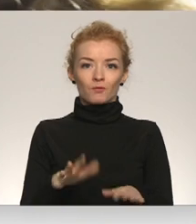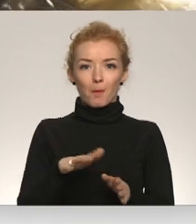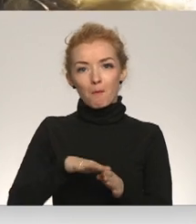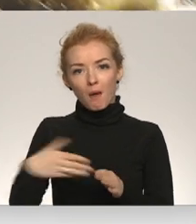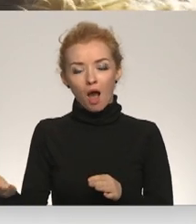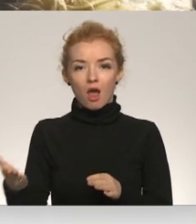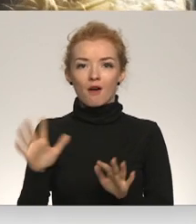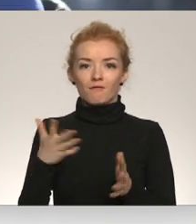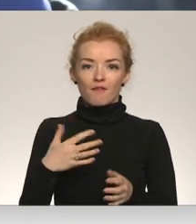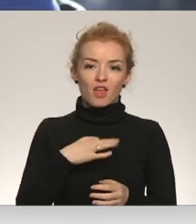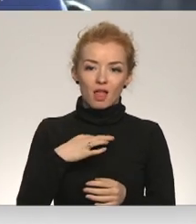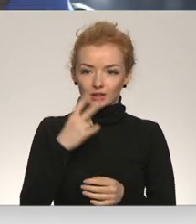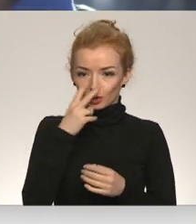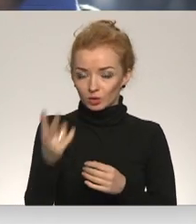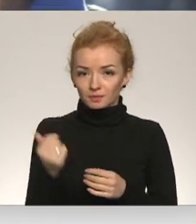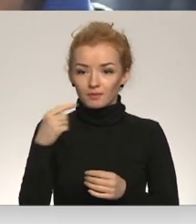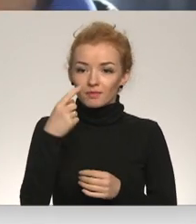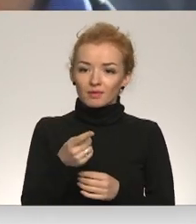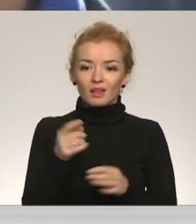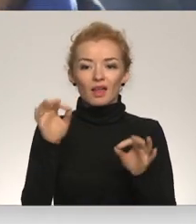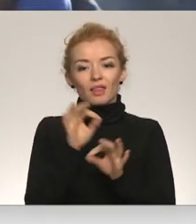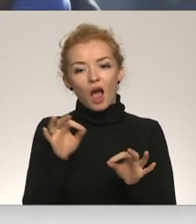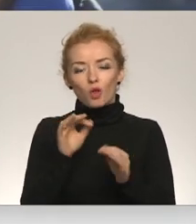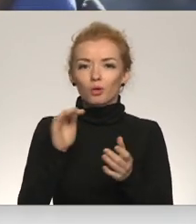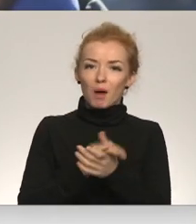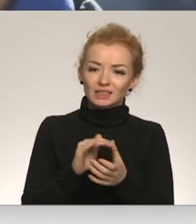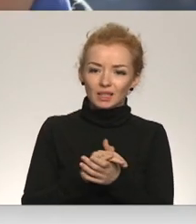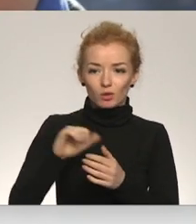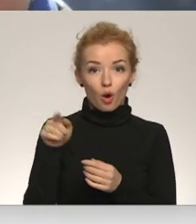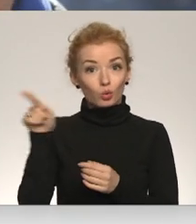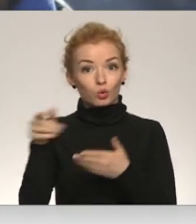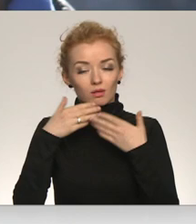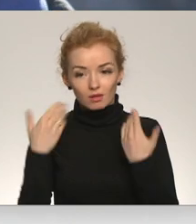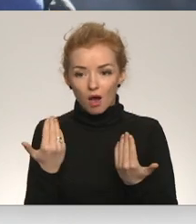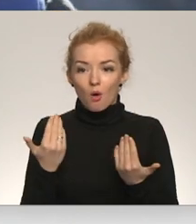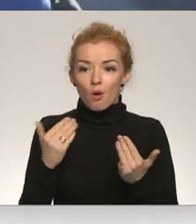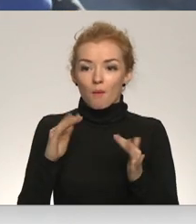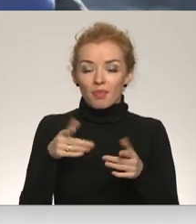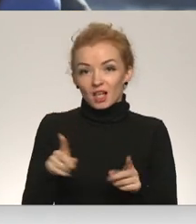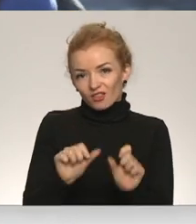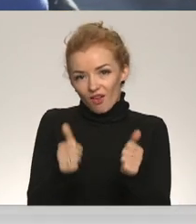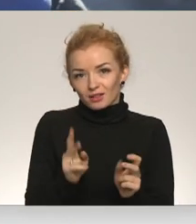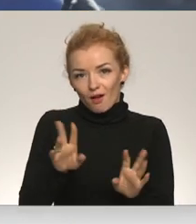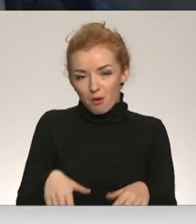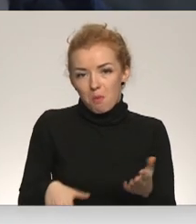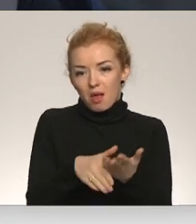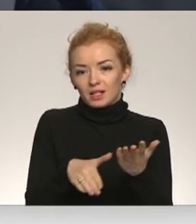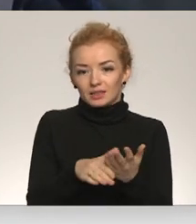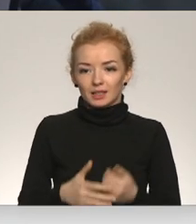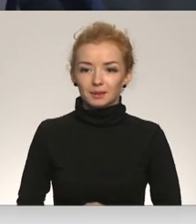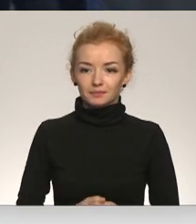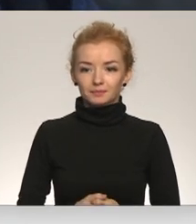malā vai palīt vienaldzīga. Nekādu pazīstamo un radu, gan tur nav paldies Dievam. Ja šis ir veids, kā varam palīdzēt, kāpēc es to nedarīju.